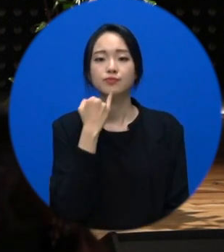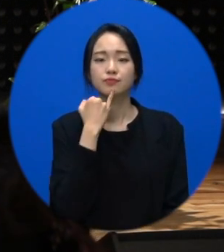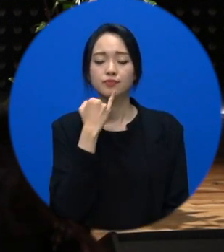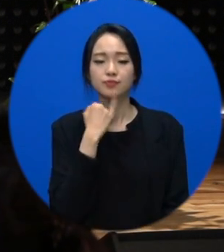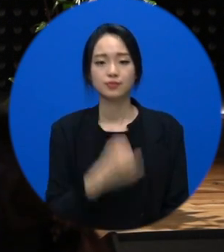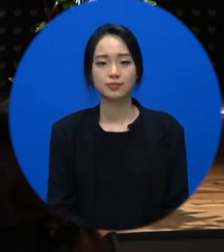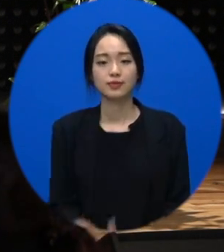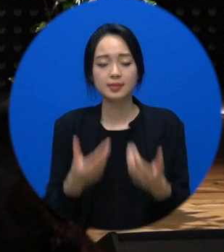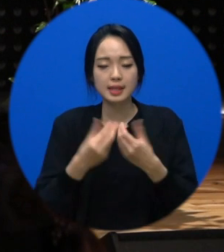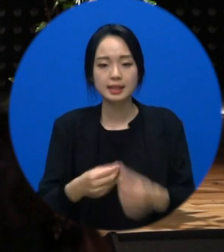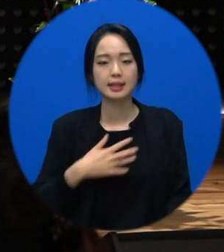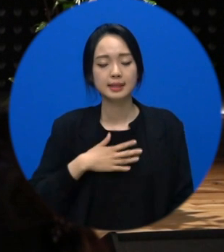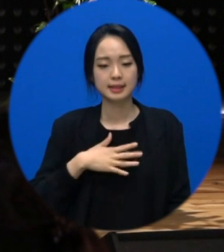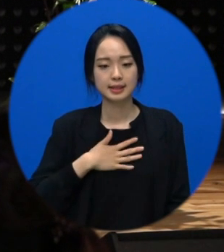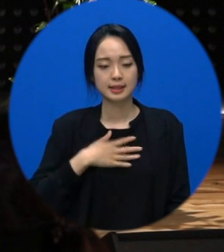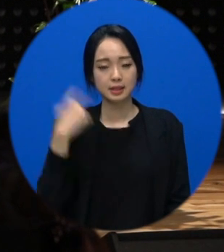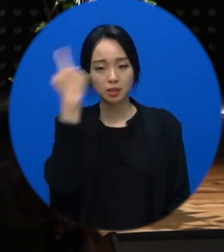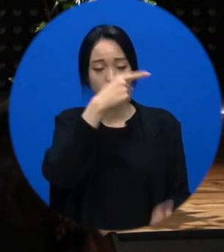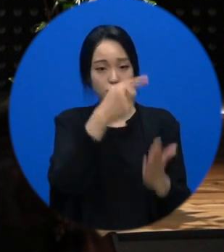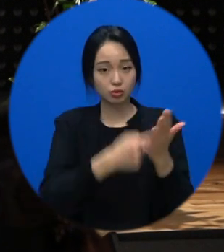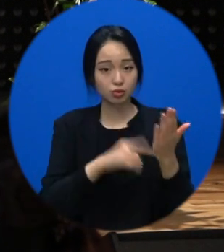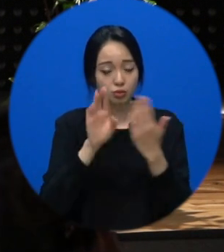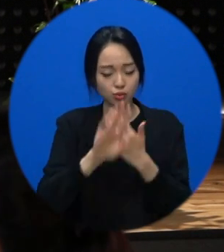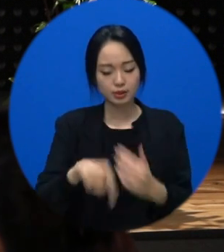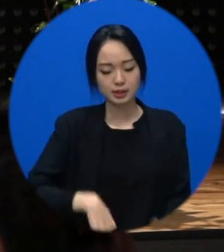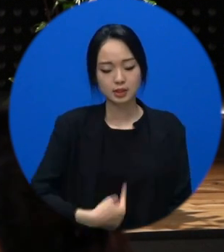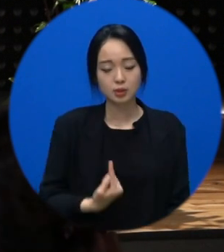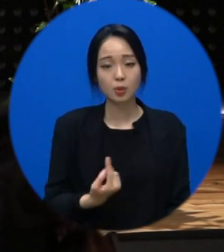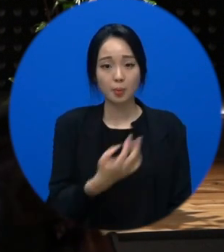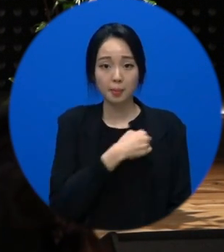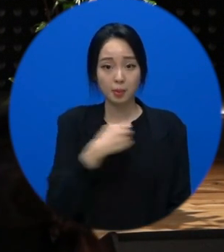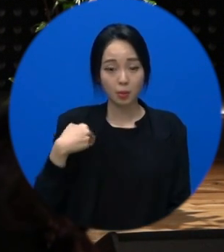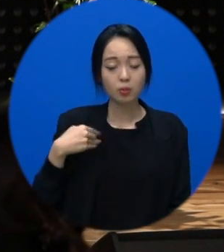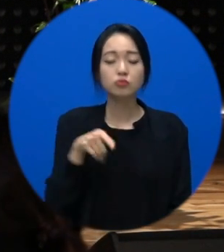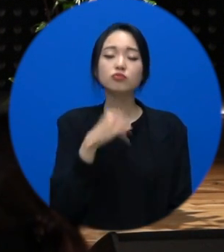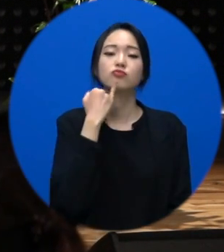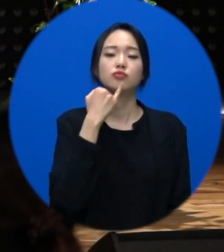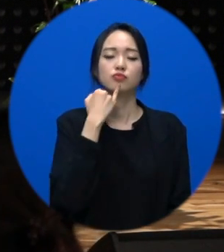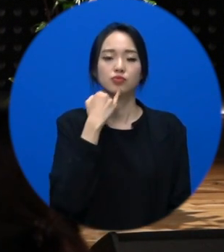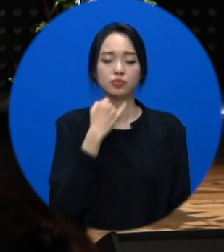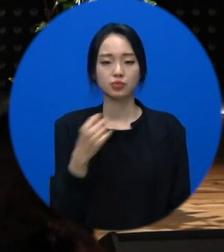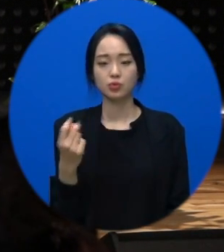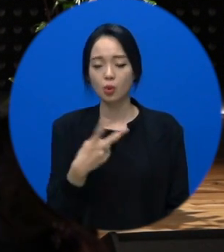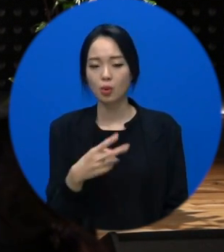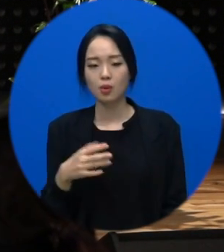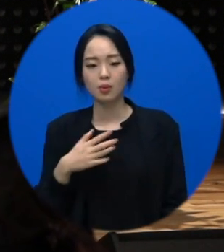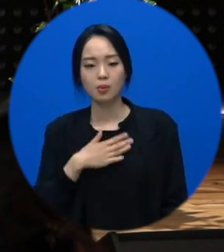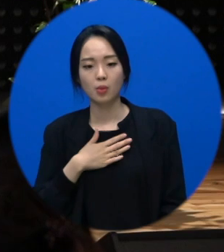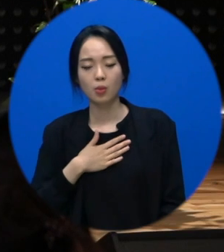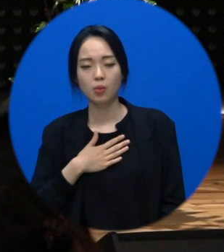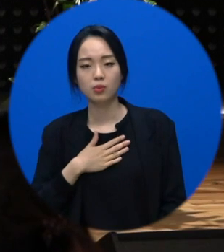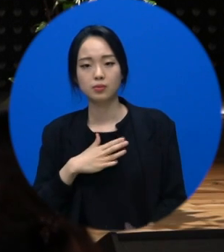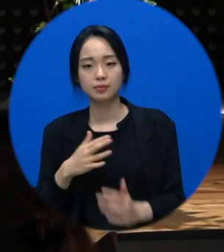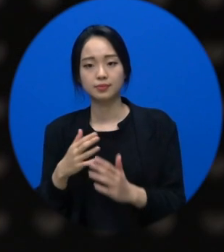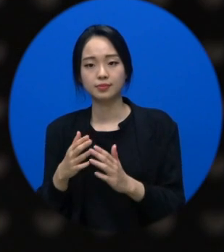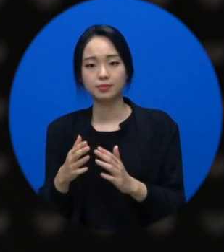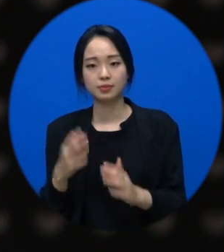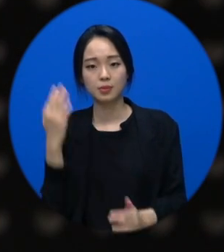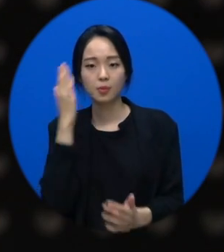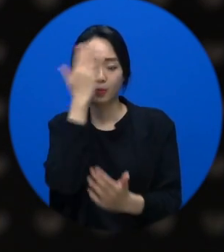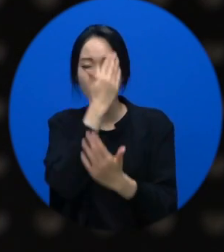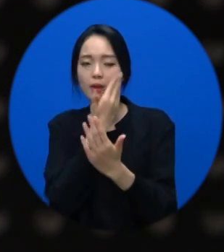얼마나 바람직해요. 내가 집에서 준비하면서 거울아 거울아 세상에서 누가 제일 예쁘니? 얼마나 보기 좋아요.